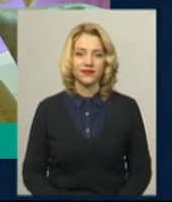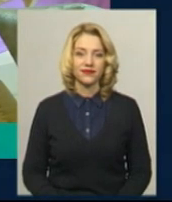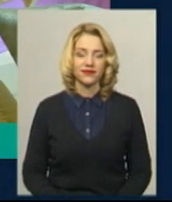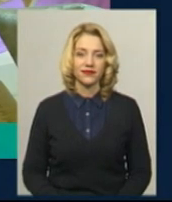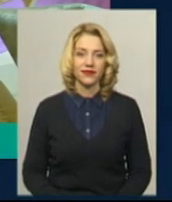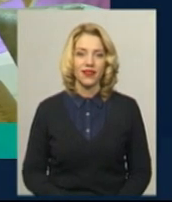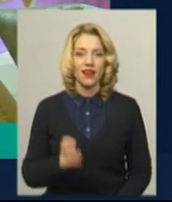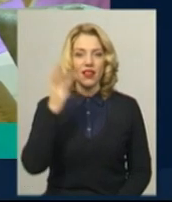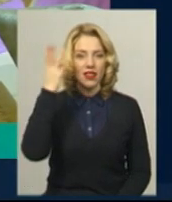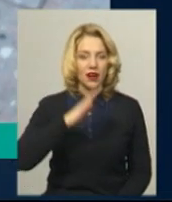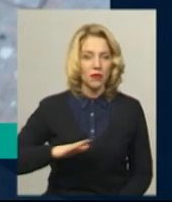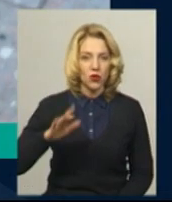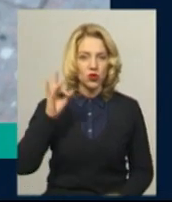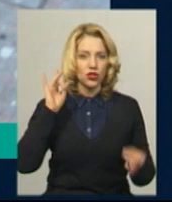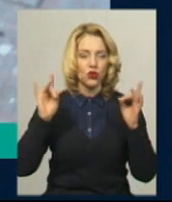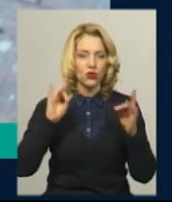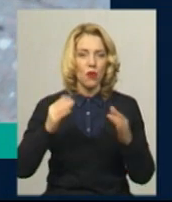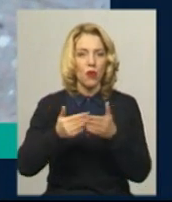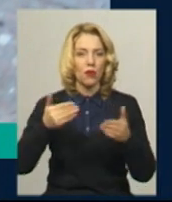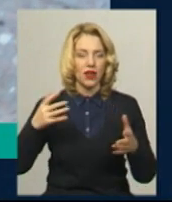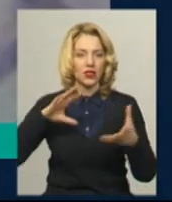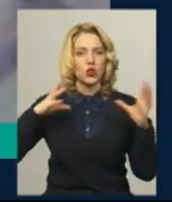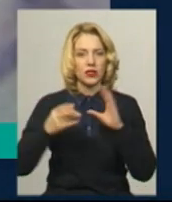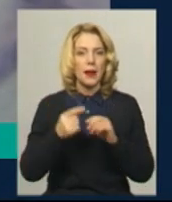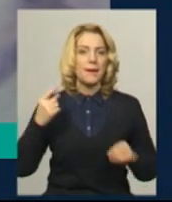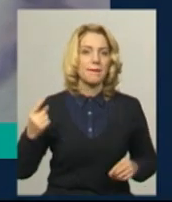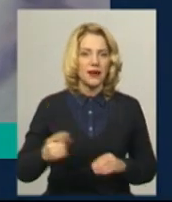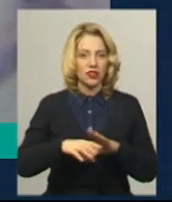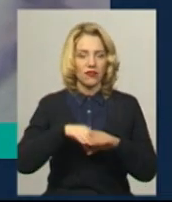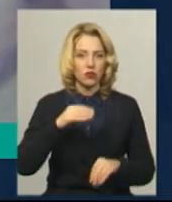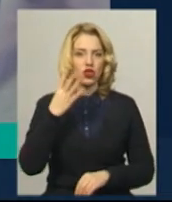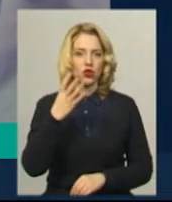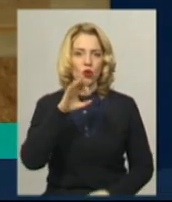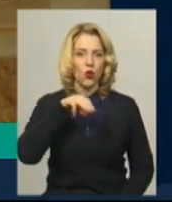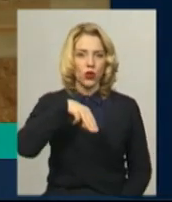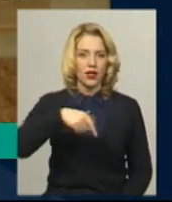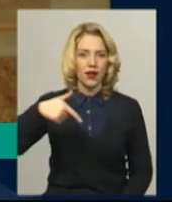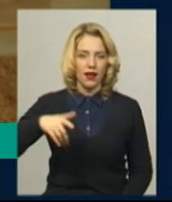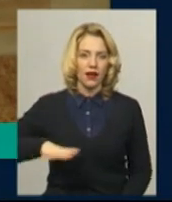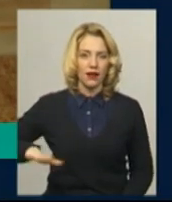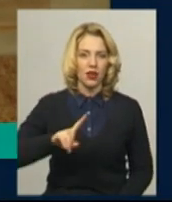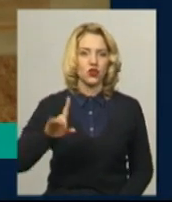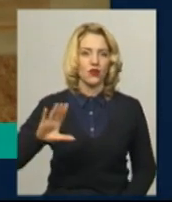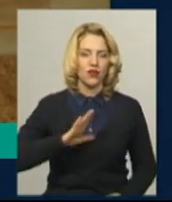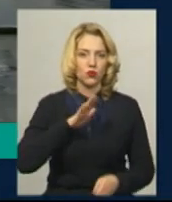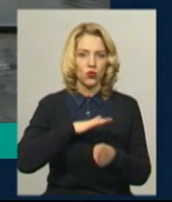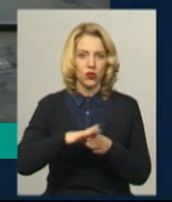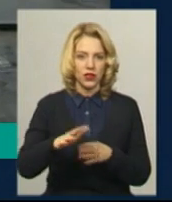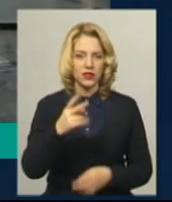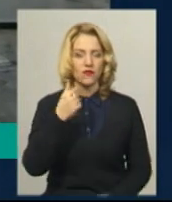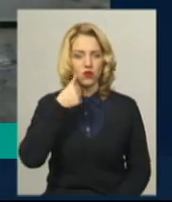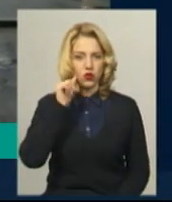На Хмельниччині озвучили попередні результати перших виборів у чотирьох ОТГ краю, що відбулися вчора, 22 грудня.